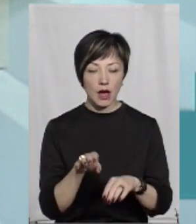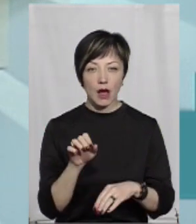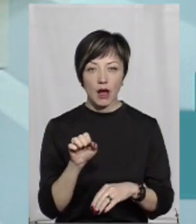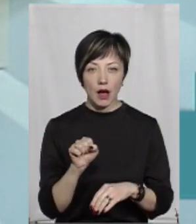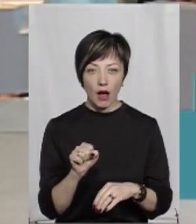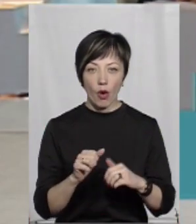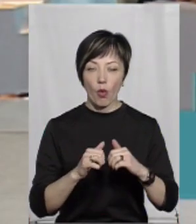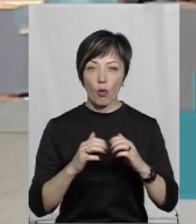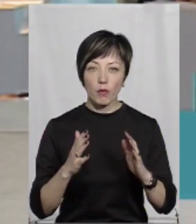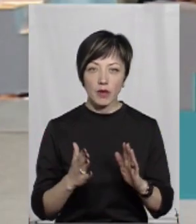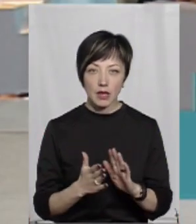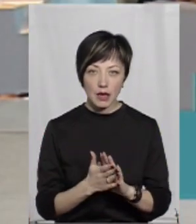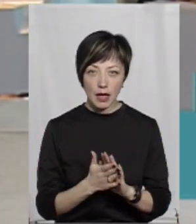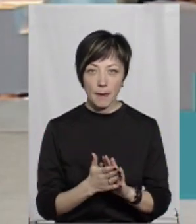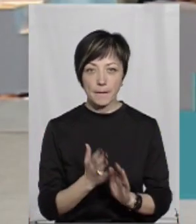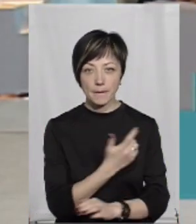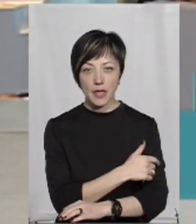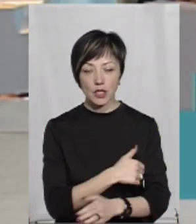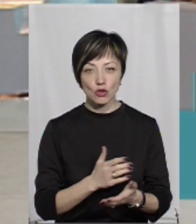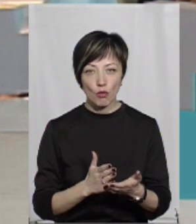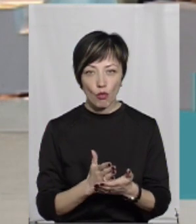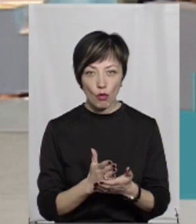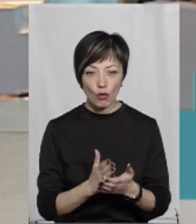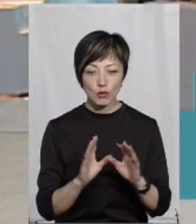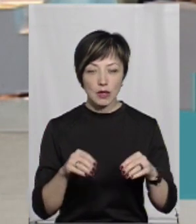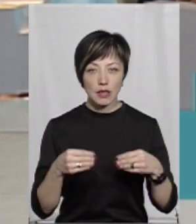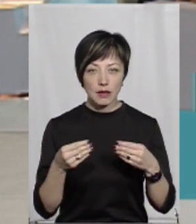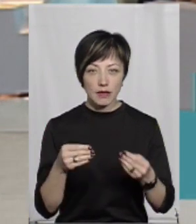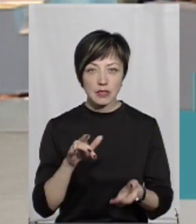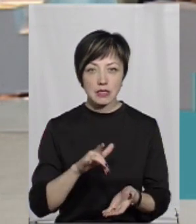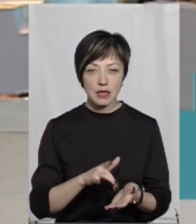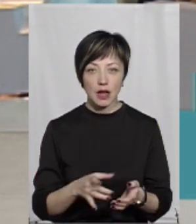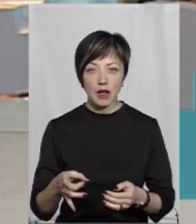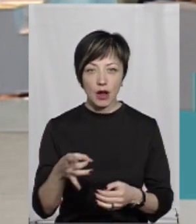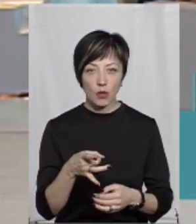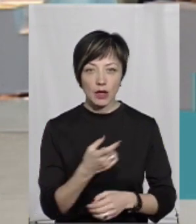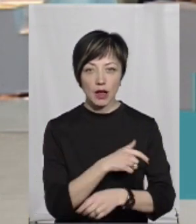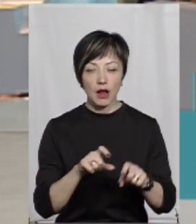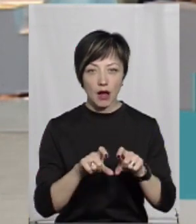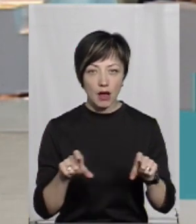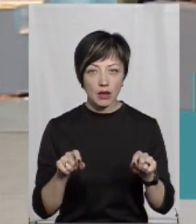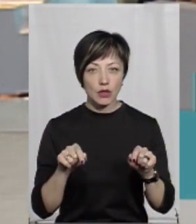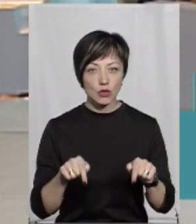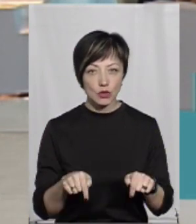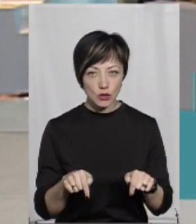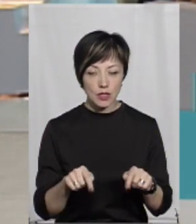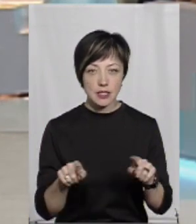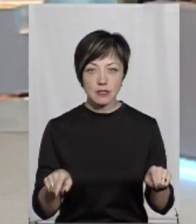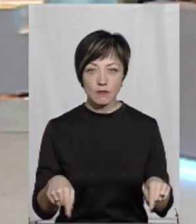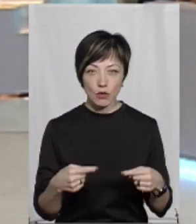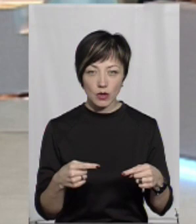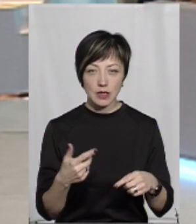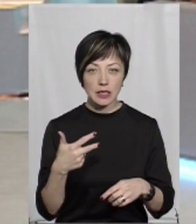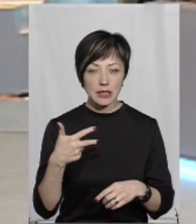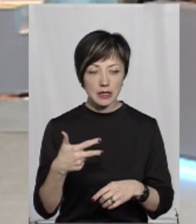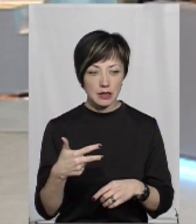об'єм медичних послуг, які будуть надаватися в центральних районних лікарнях, тут створені у